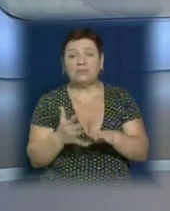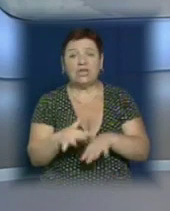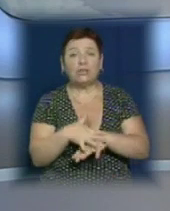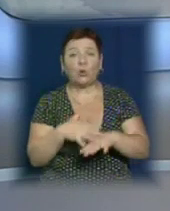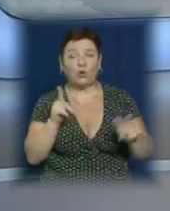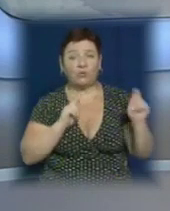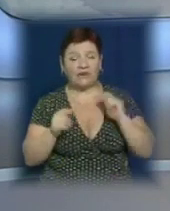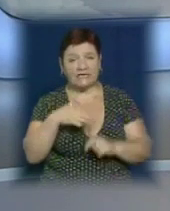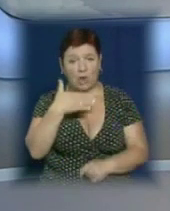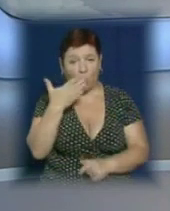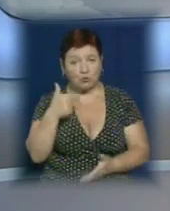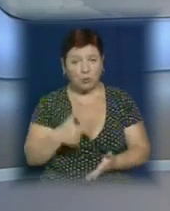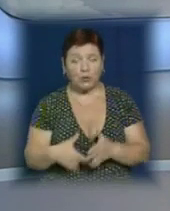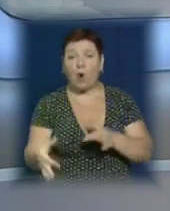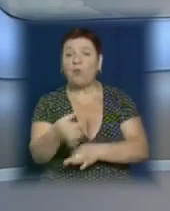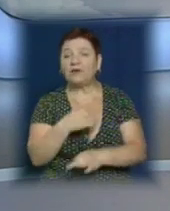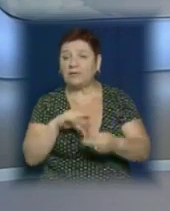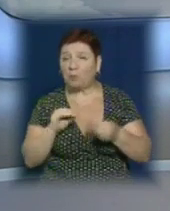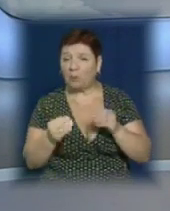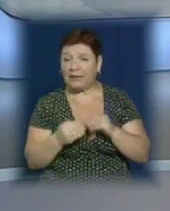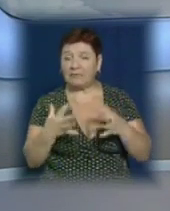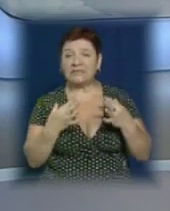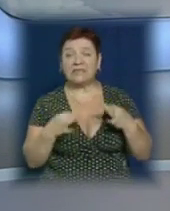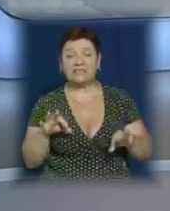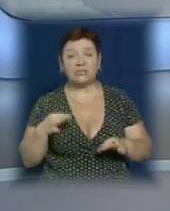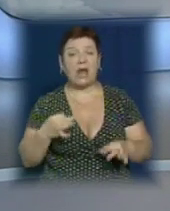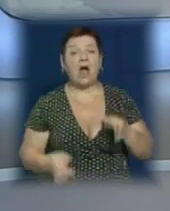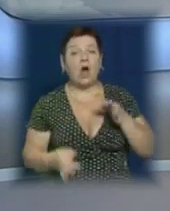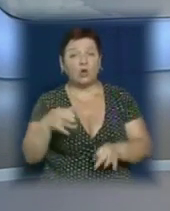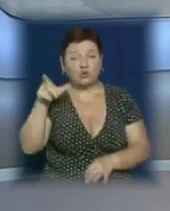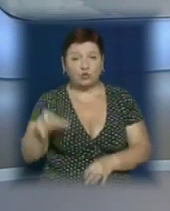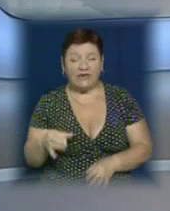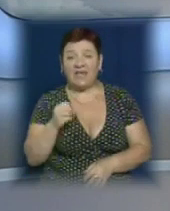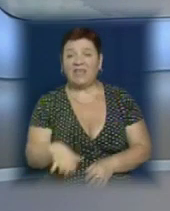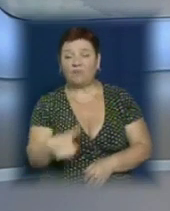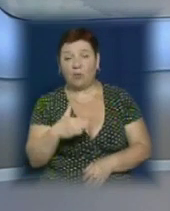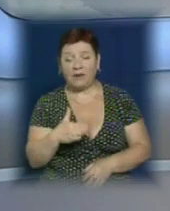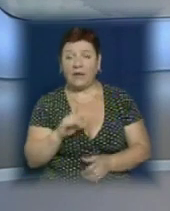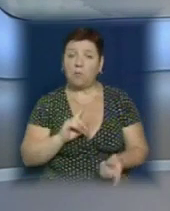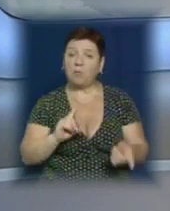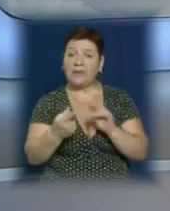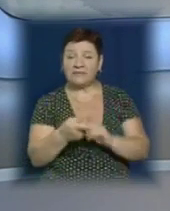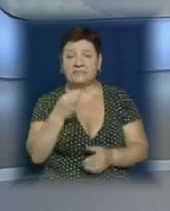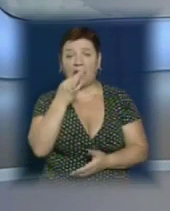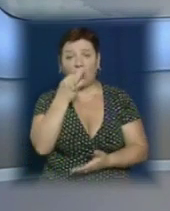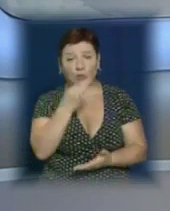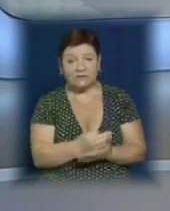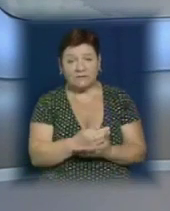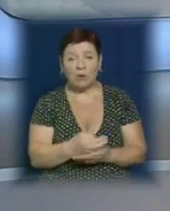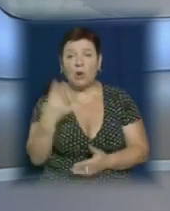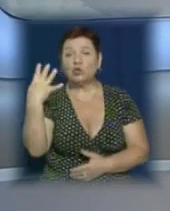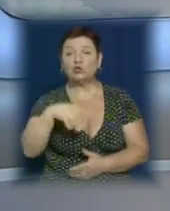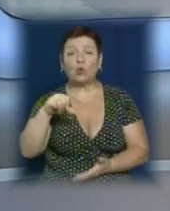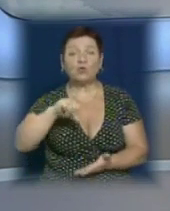конференції в Ужгороді. Обговорити проблеми незалежності суддів в країнах Європи та обмінятися досвідом приїхали 40 учасників